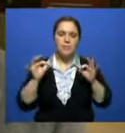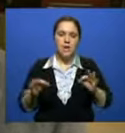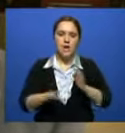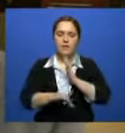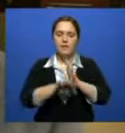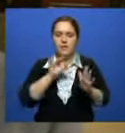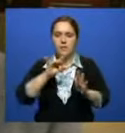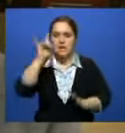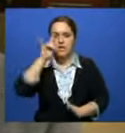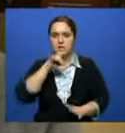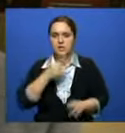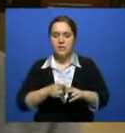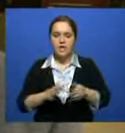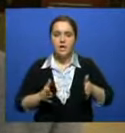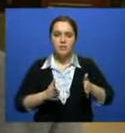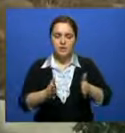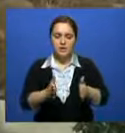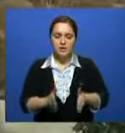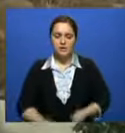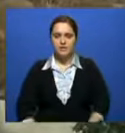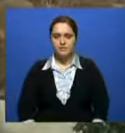выбор Казахстаном именно этого направления.